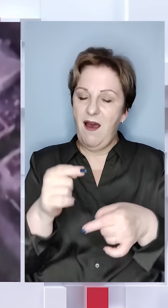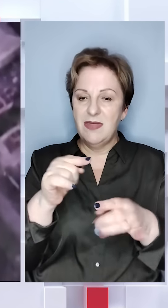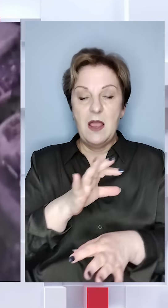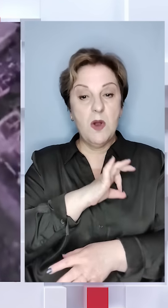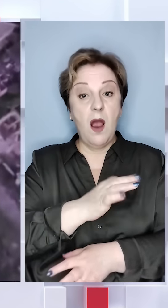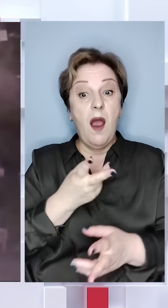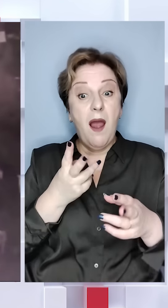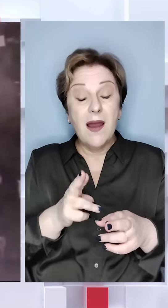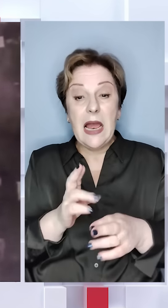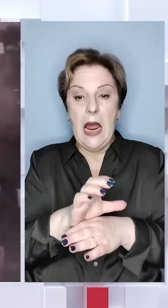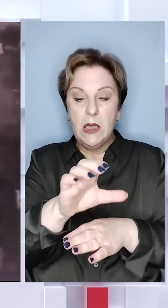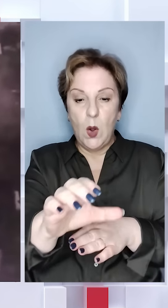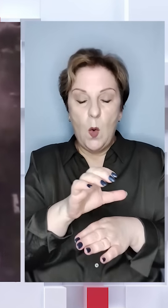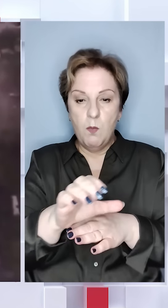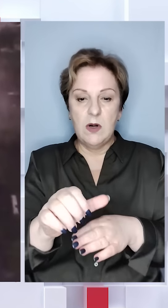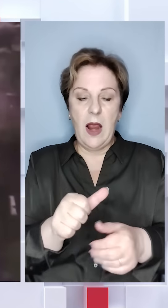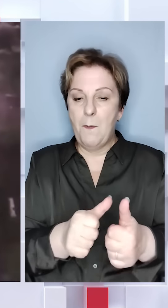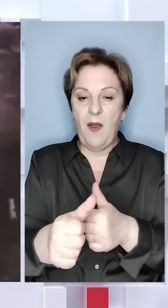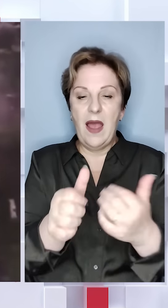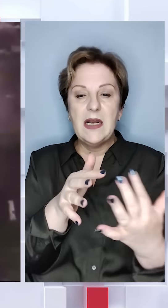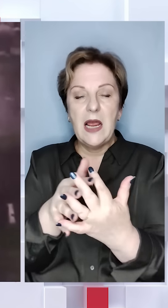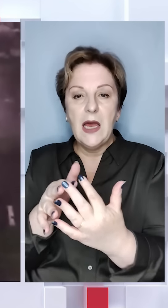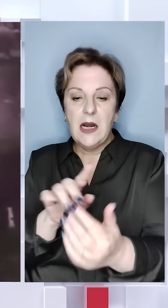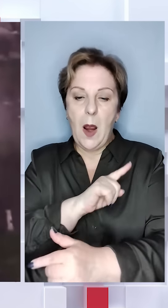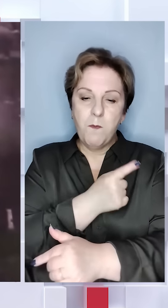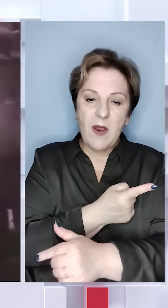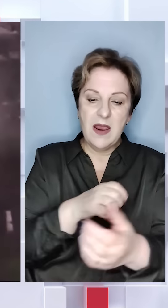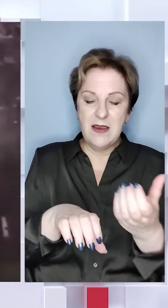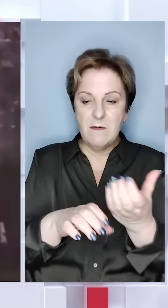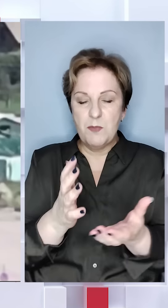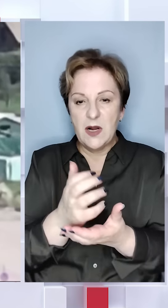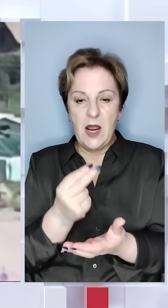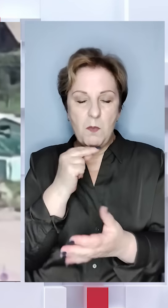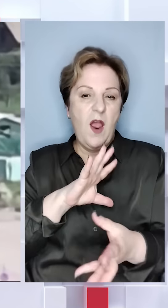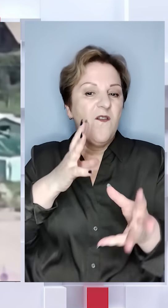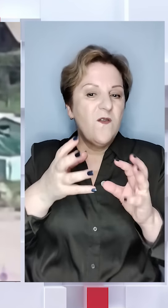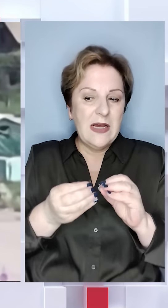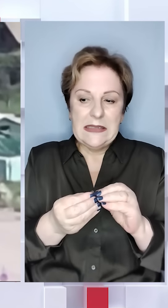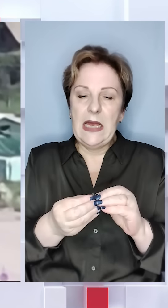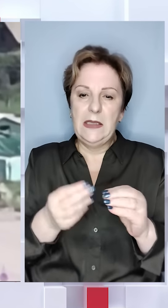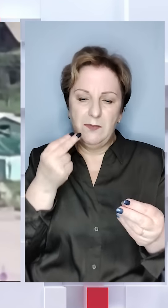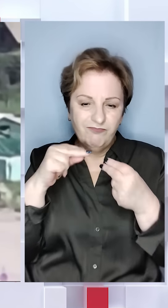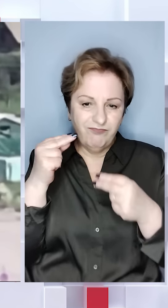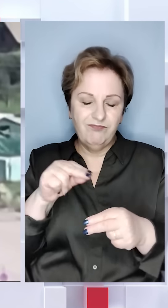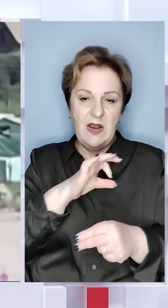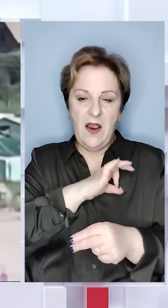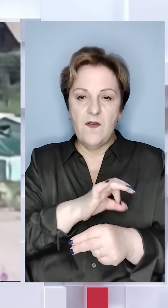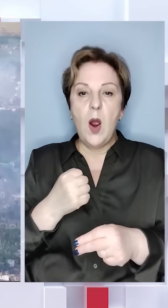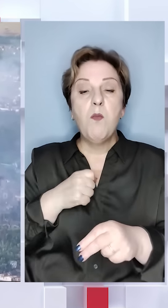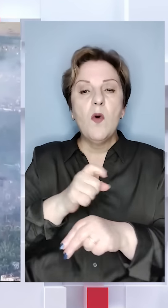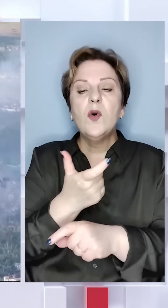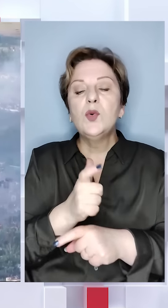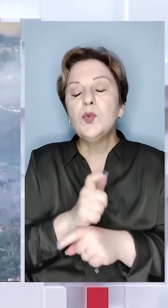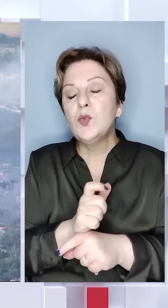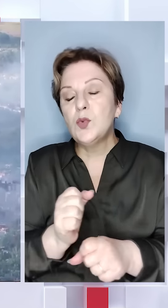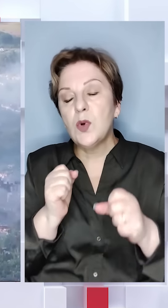використання, а для доправлення на передній край підкріплення боєприпасів, продуктів і загалом результативного виконання бойових завдань,